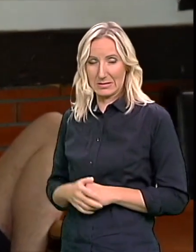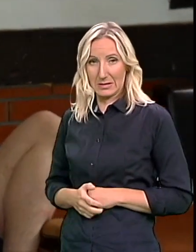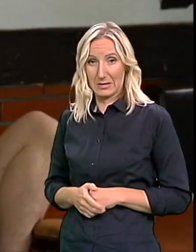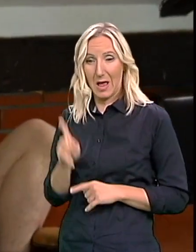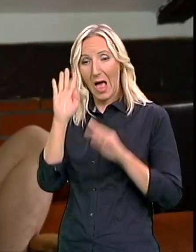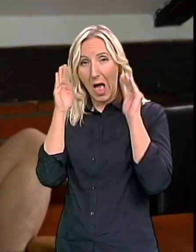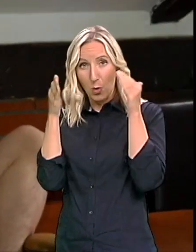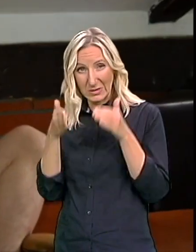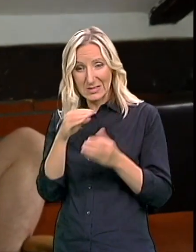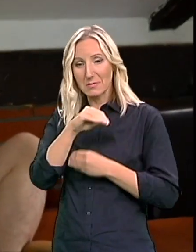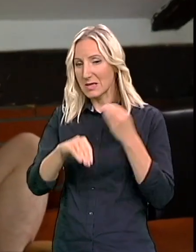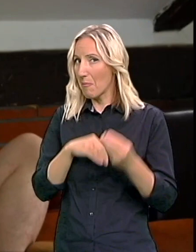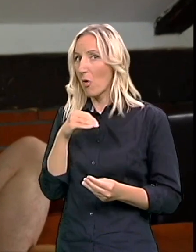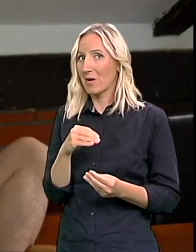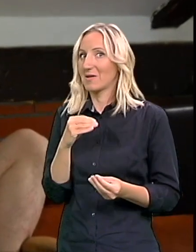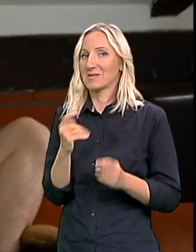za nas Ovo